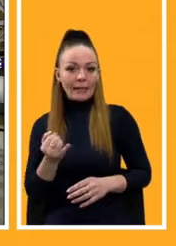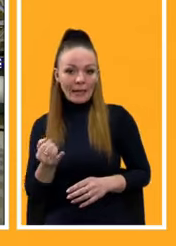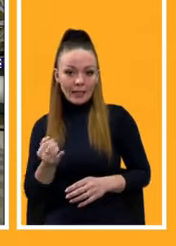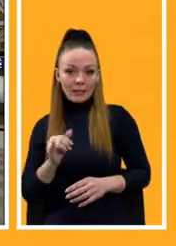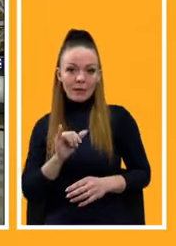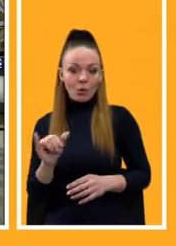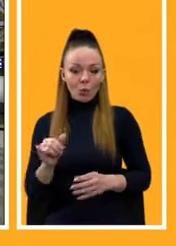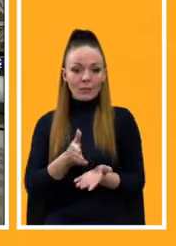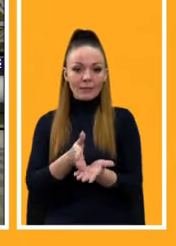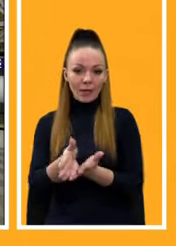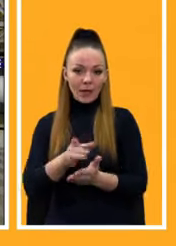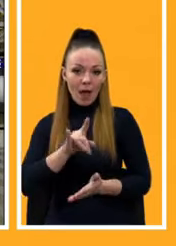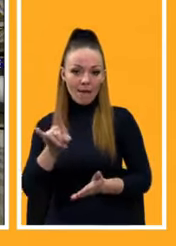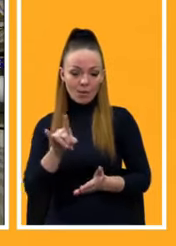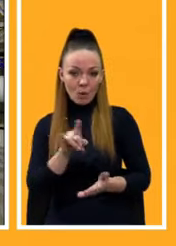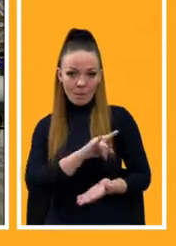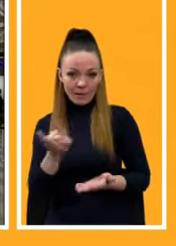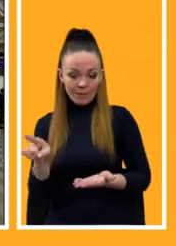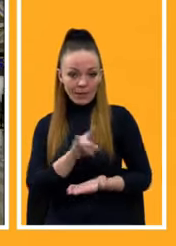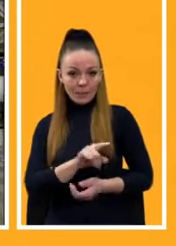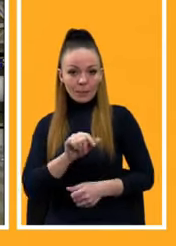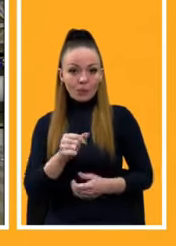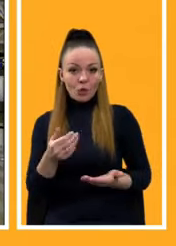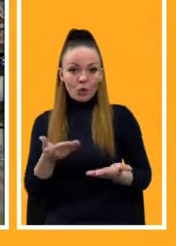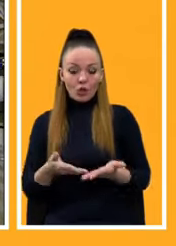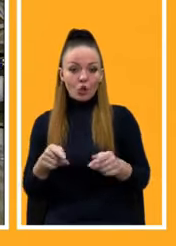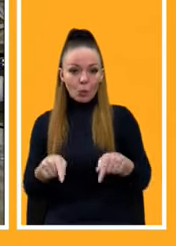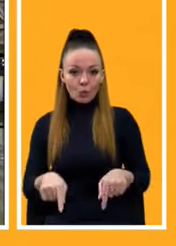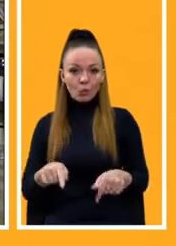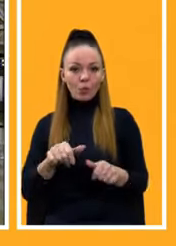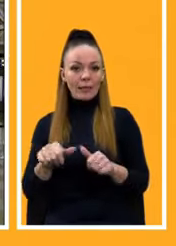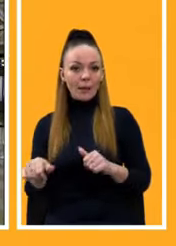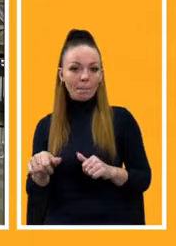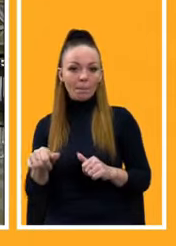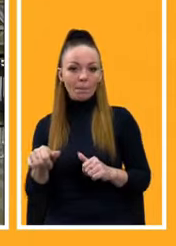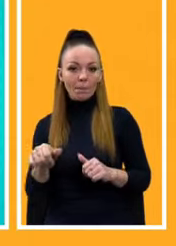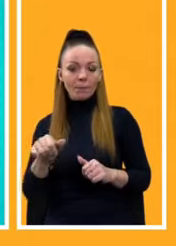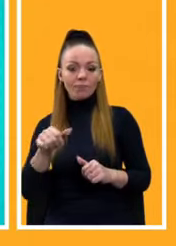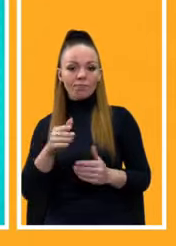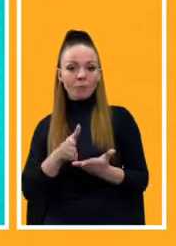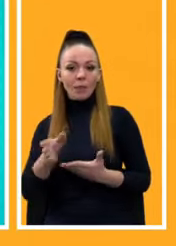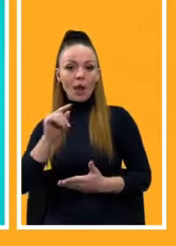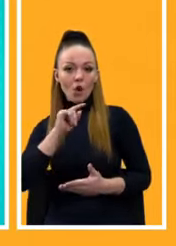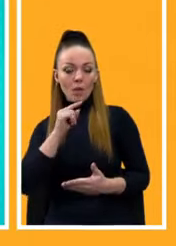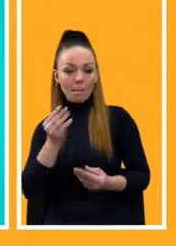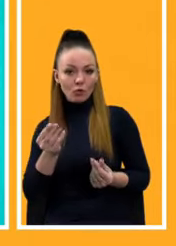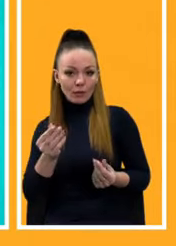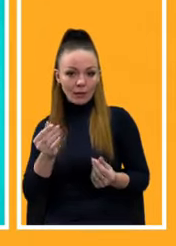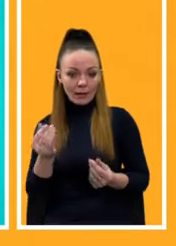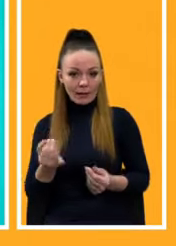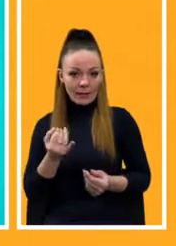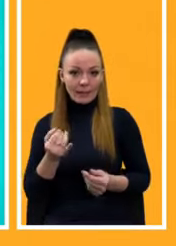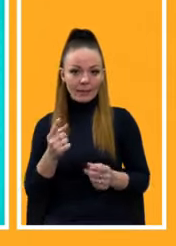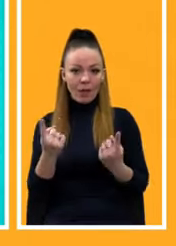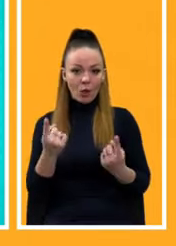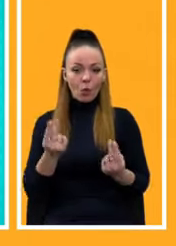сфері авіаперевез. Адже тут, окрім суто економічних інтересів, велику роль грають